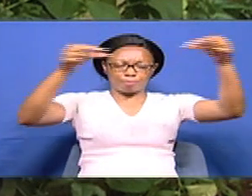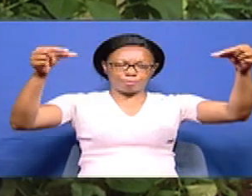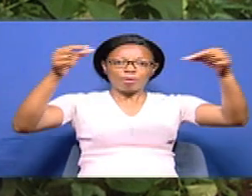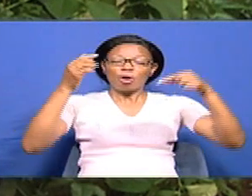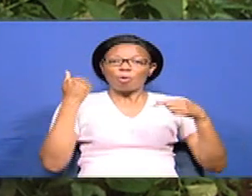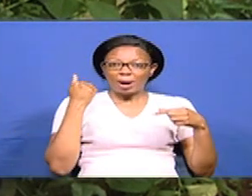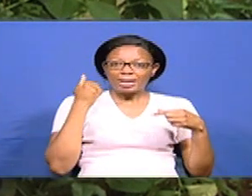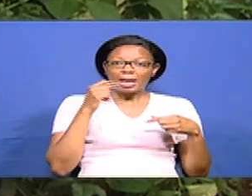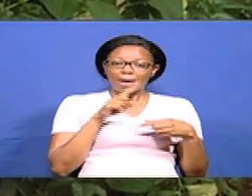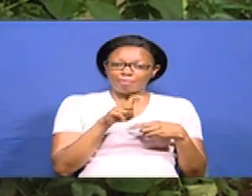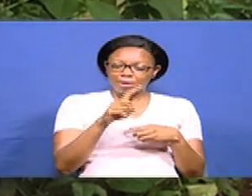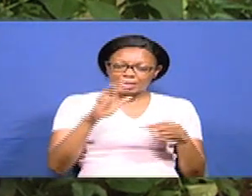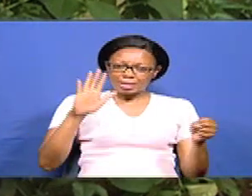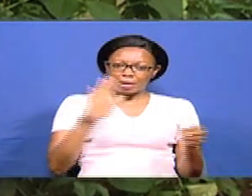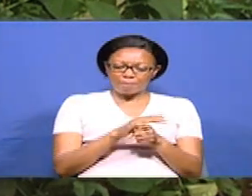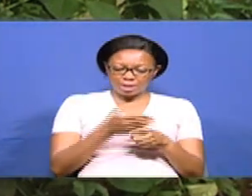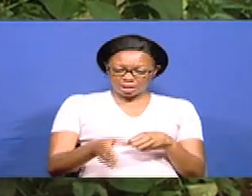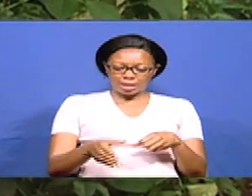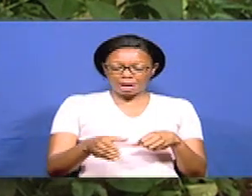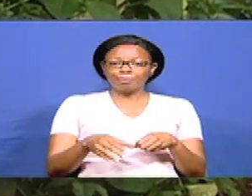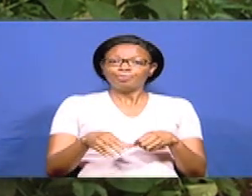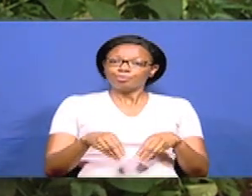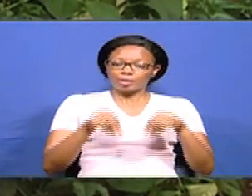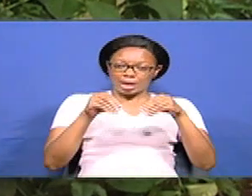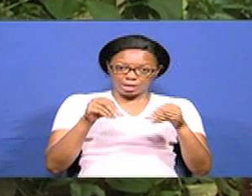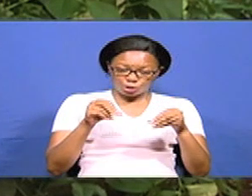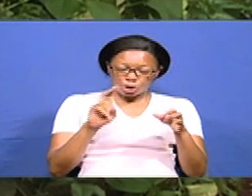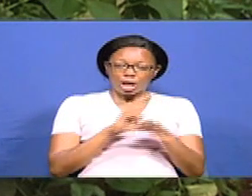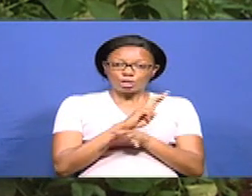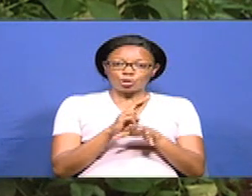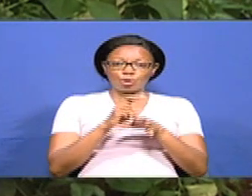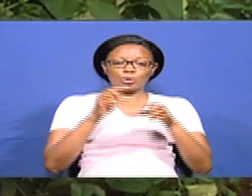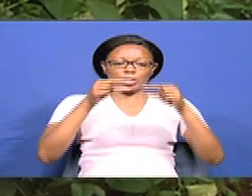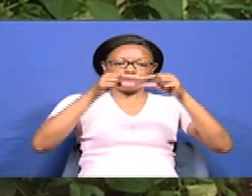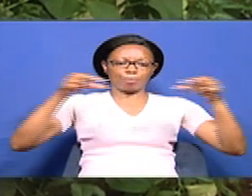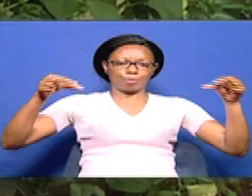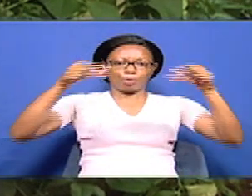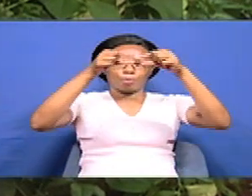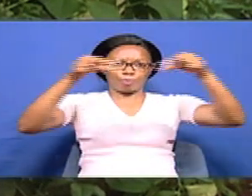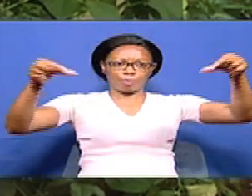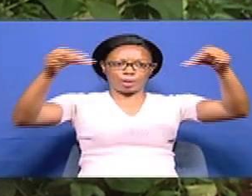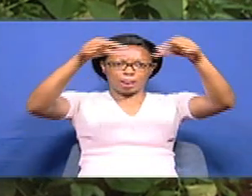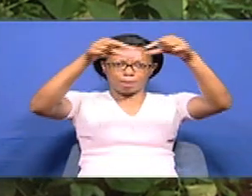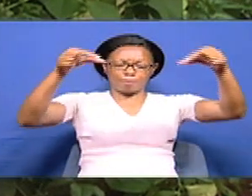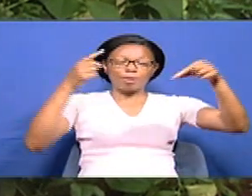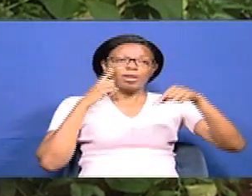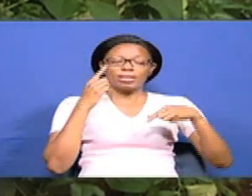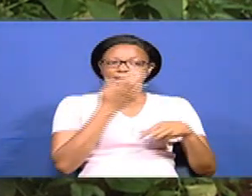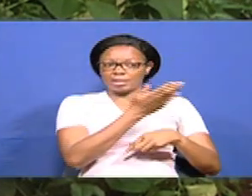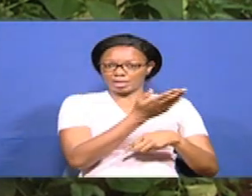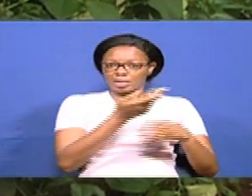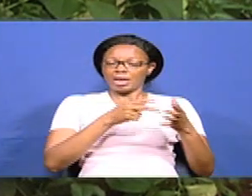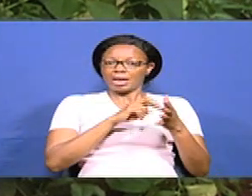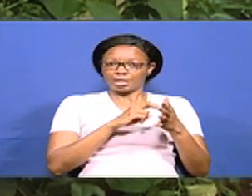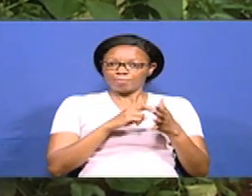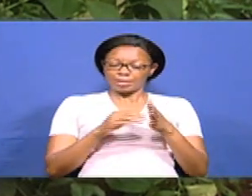madudu mingi zinakuanga kwa mchanga inyewe. Sasa ukitumia yoyo vertical farming, yondo inasaidia sasa mapests ziko minimal. Na